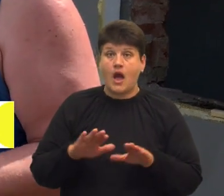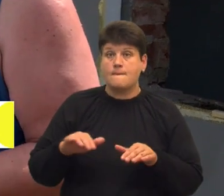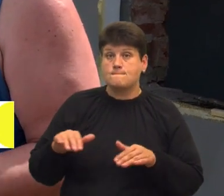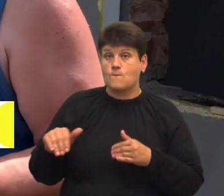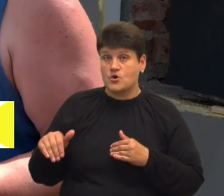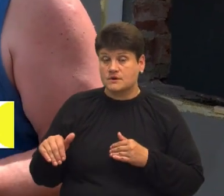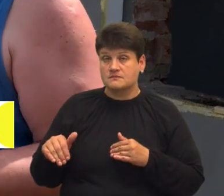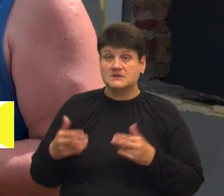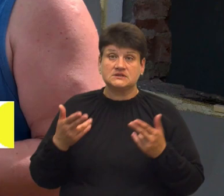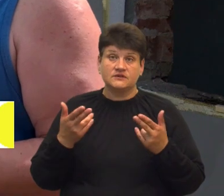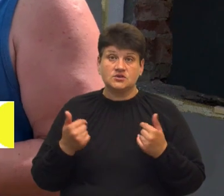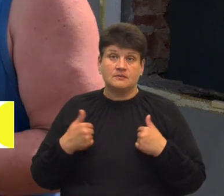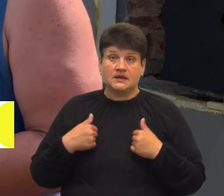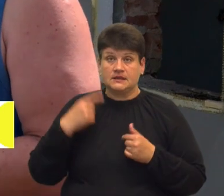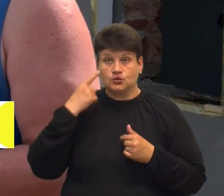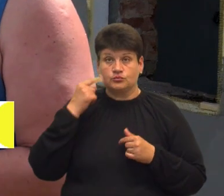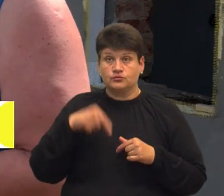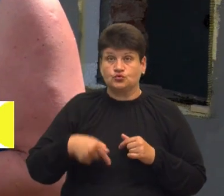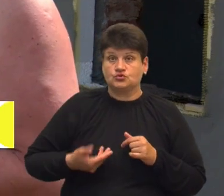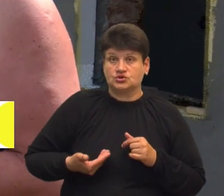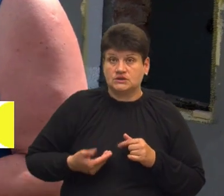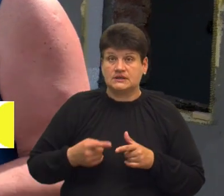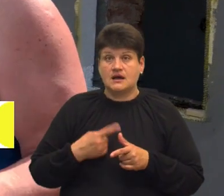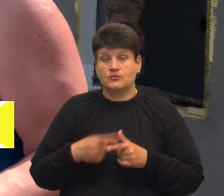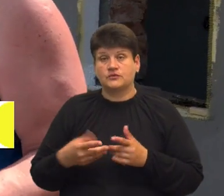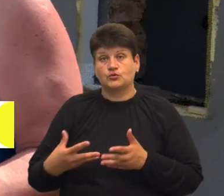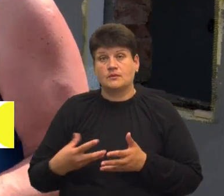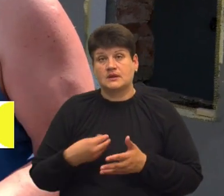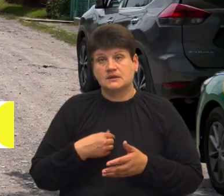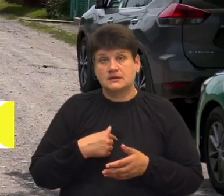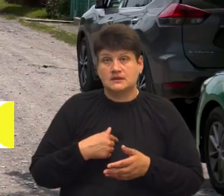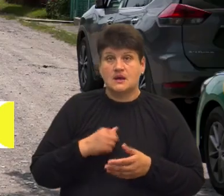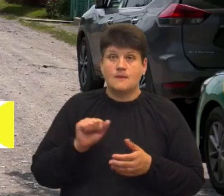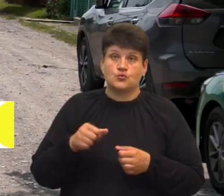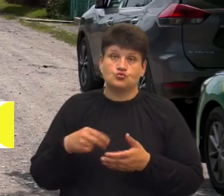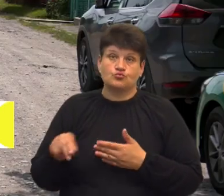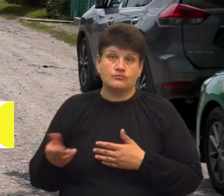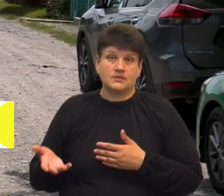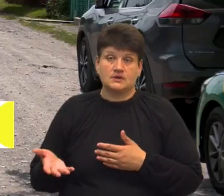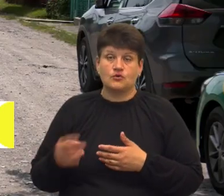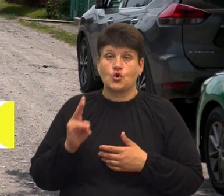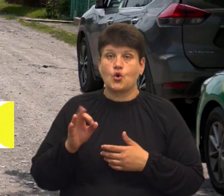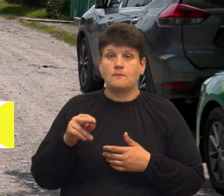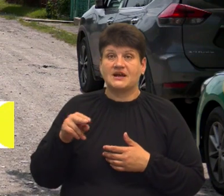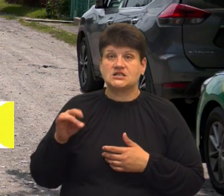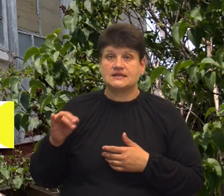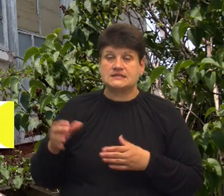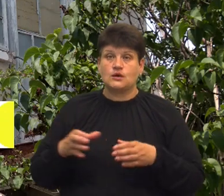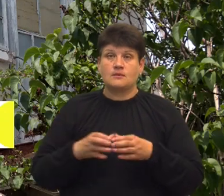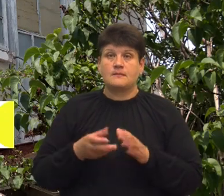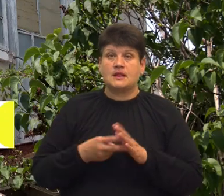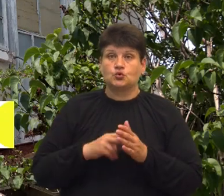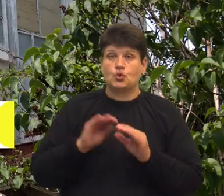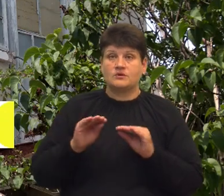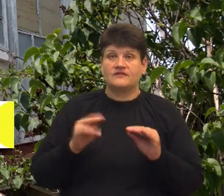звичайно, ми тут не збираємося жити. Або вони будуть нам сплачувати, або вони можуть купити. У Копичинецькій громаді планують облаштувати